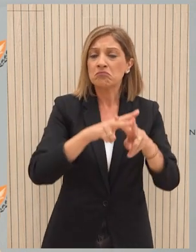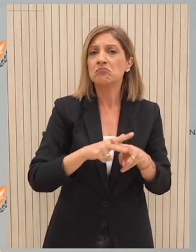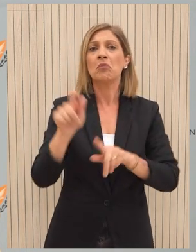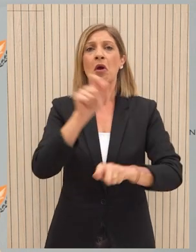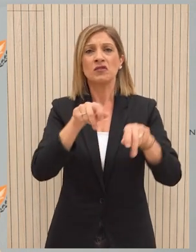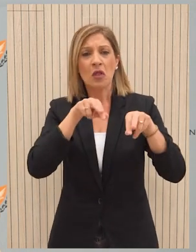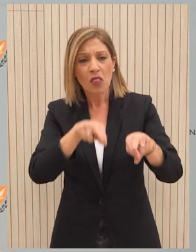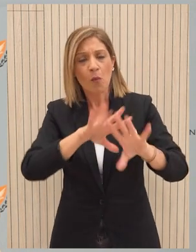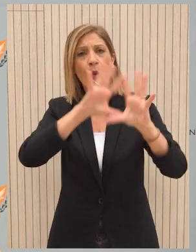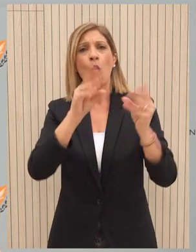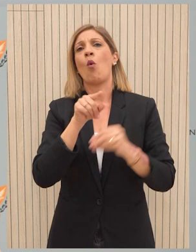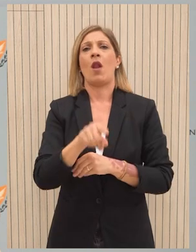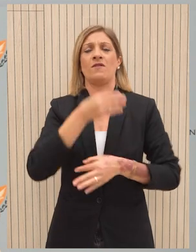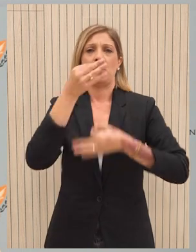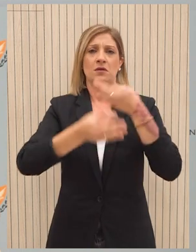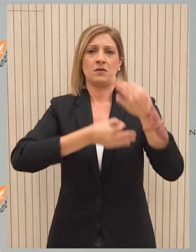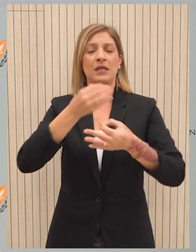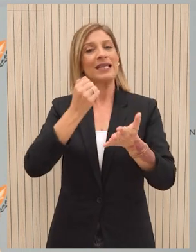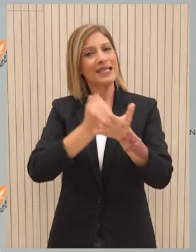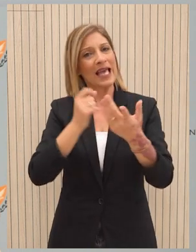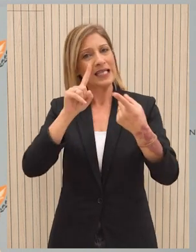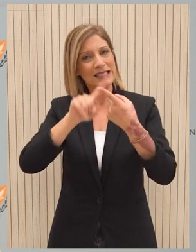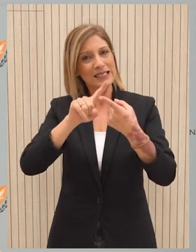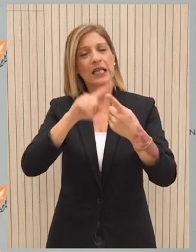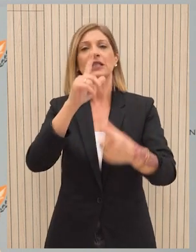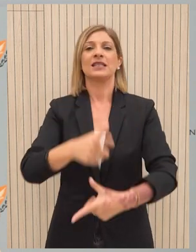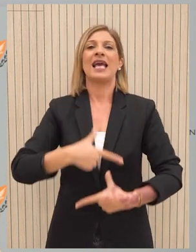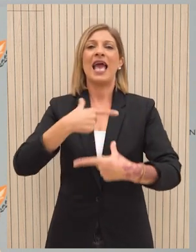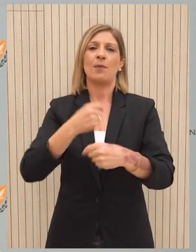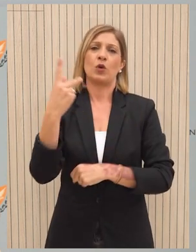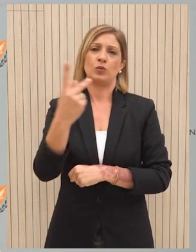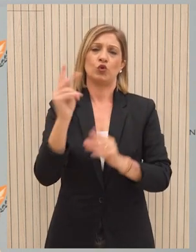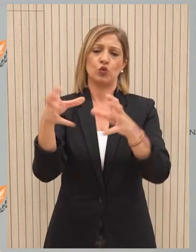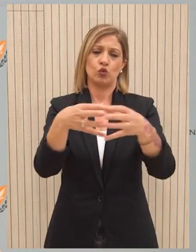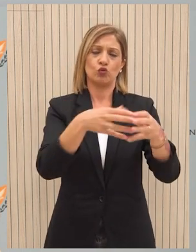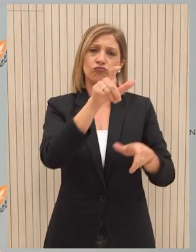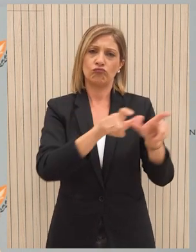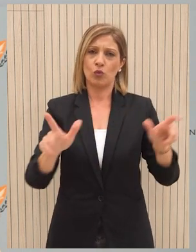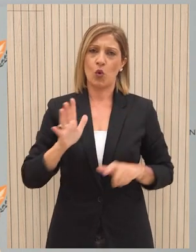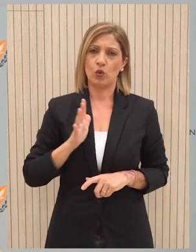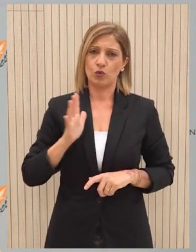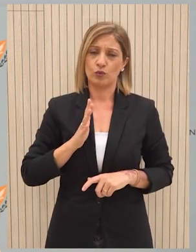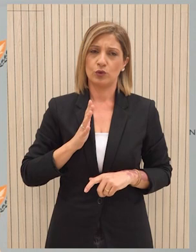πρόνοιες της συναντήληψης, αλλά και θα πραγματοποιήσει συναντήσεις με εκπροσώπους της κοινωνίας των πολιτών και με οργανώσεις.